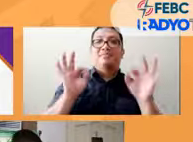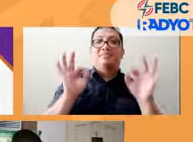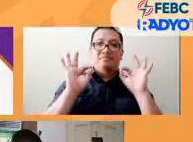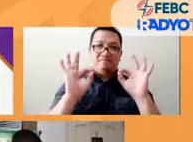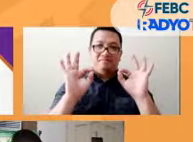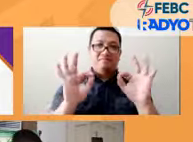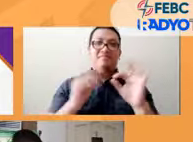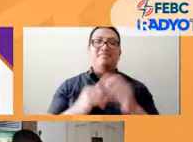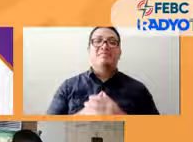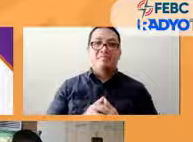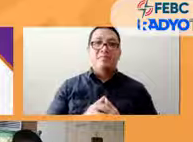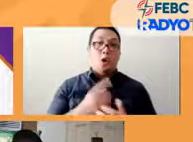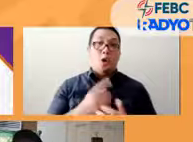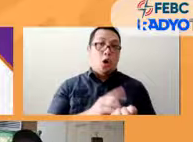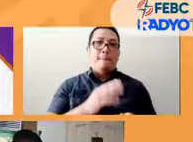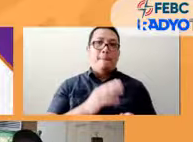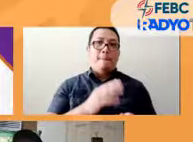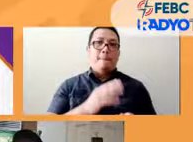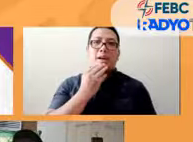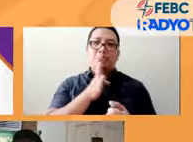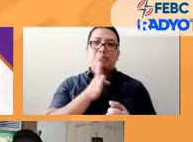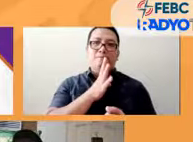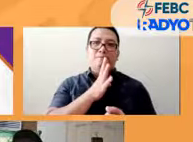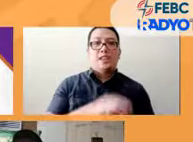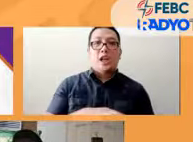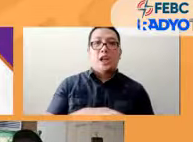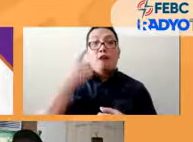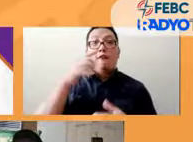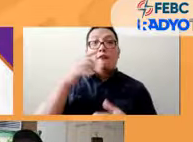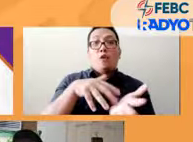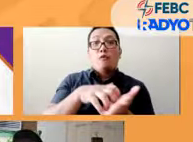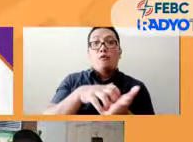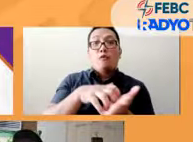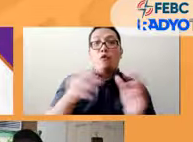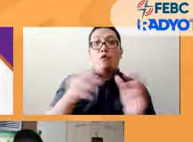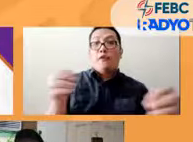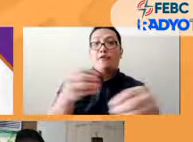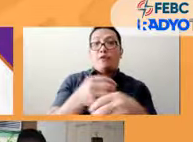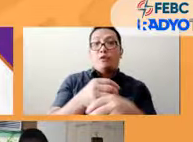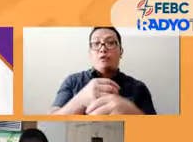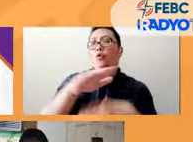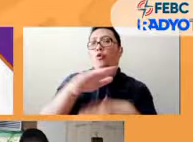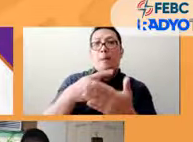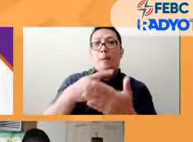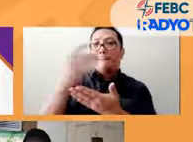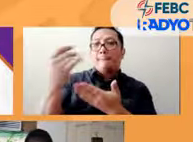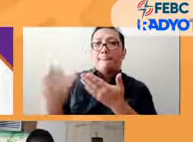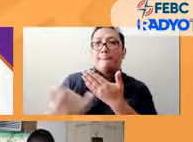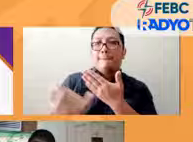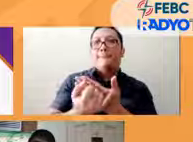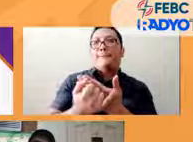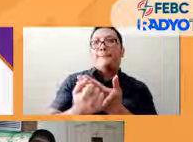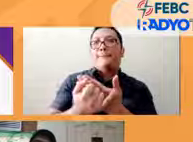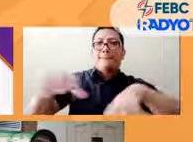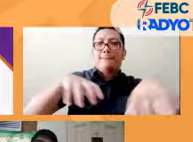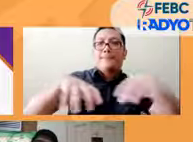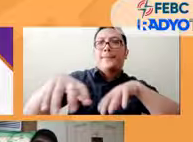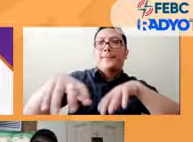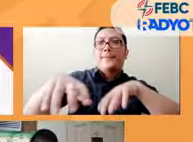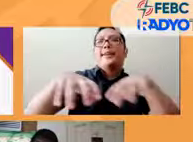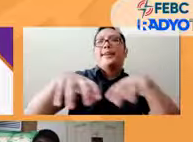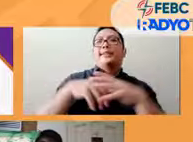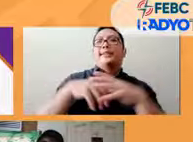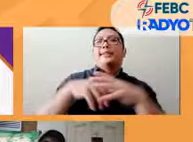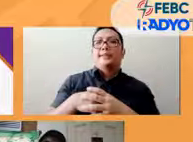Dito sa vulnerable sectors office, ang gusto natin ay plano at activities na inilalaan natin para sa